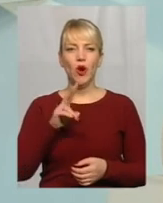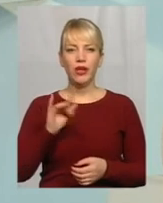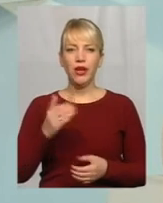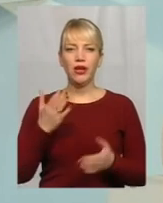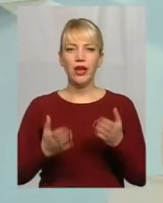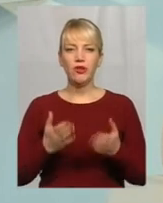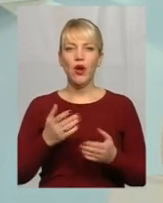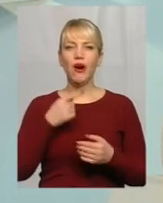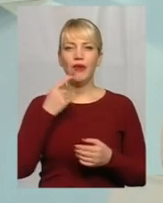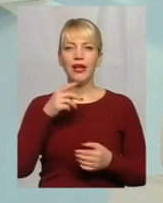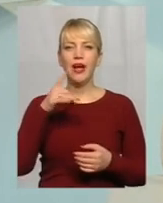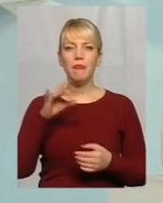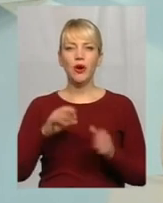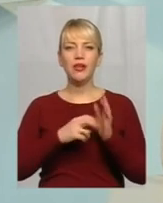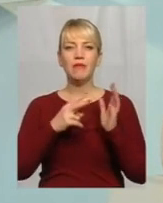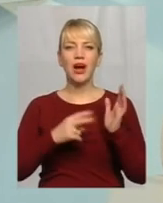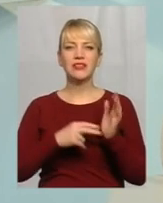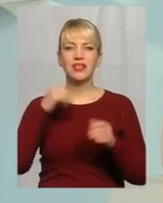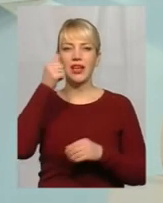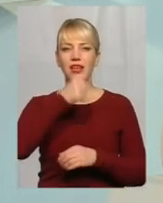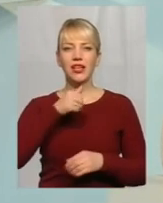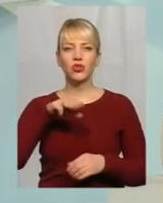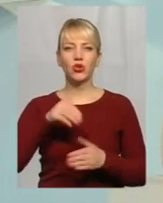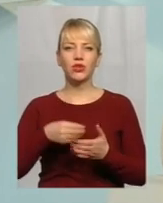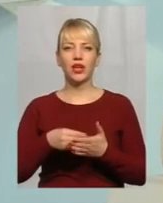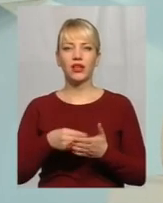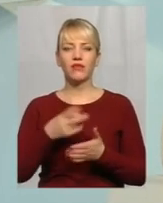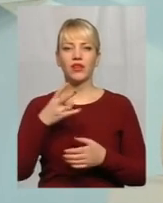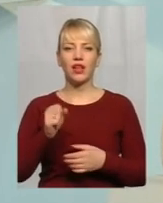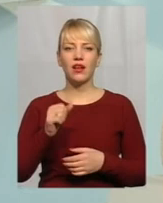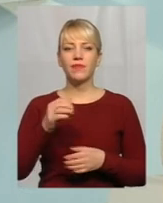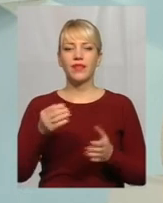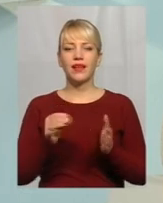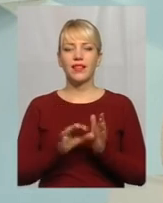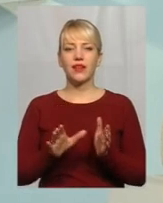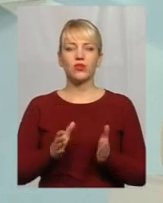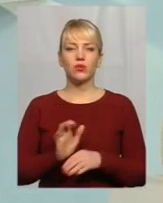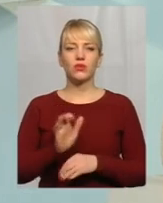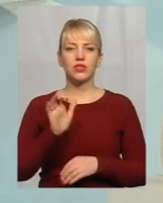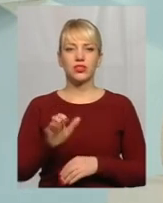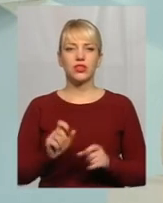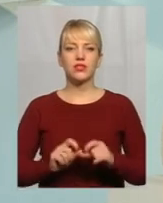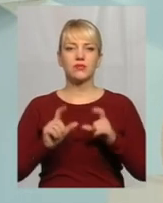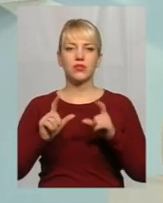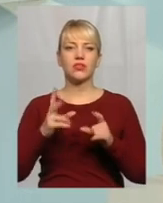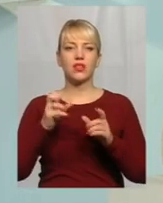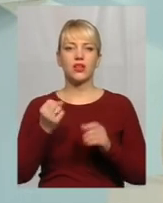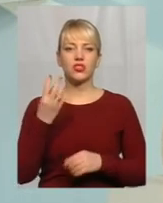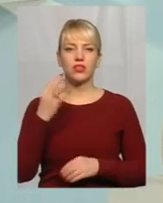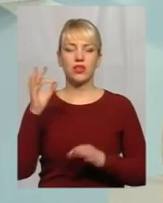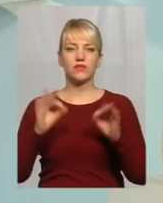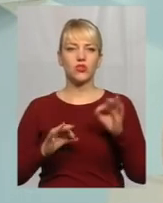якщо брати за 2017 рік, то тариф на послуги електропостачання збільшився на 14% Якщо